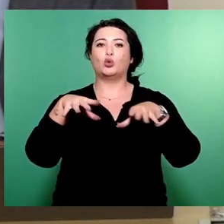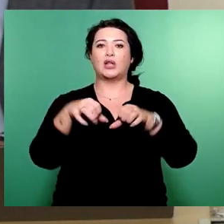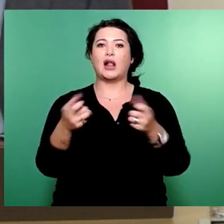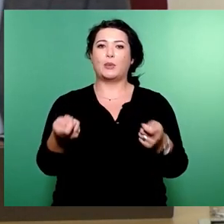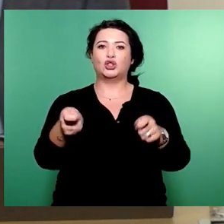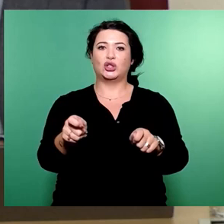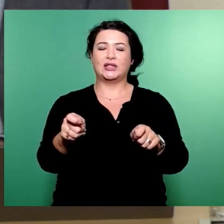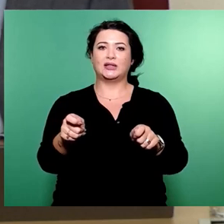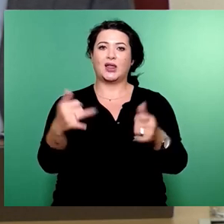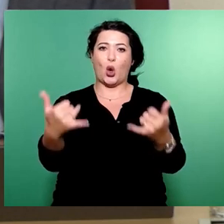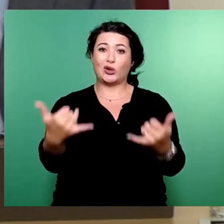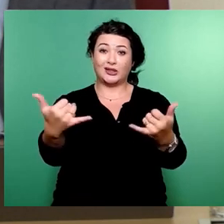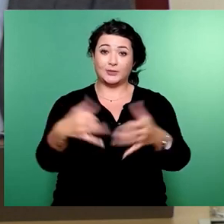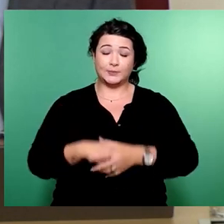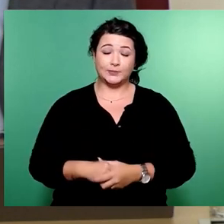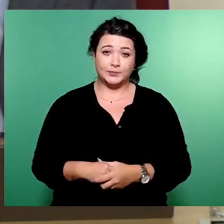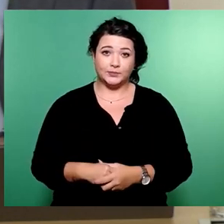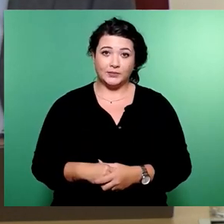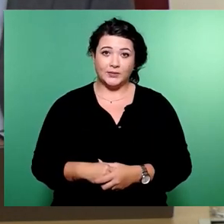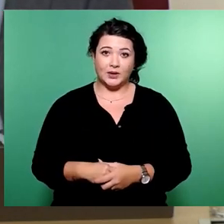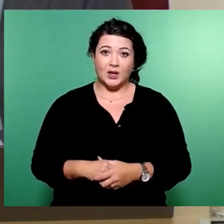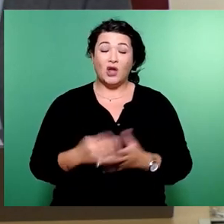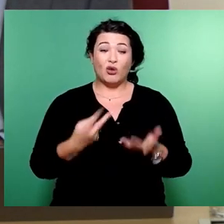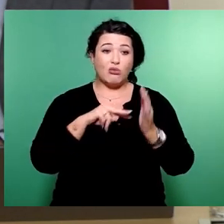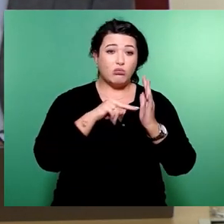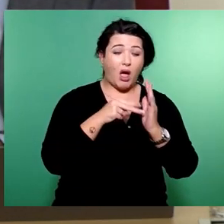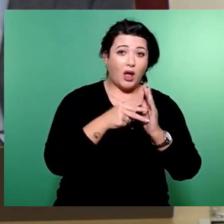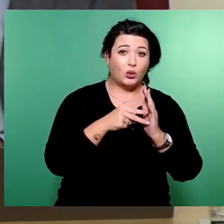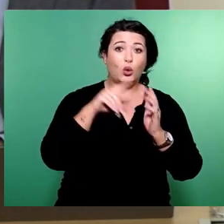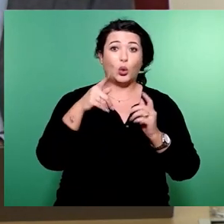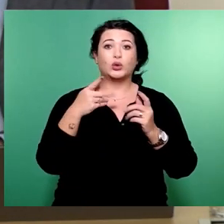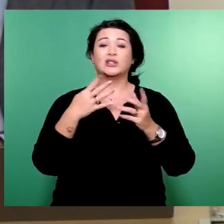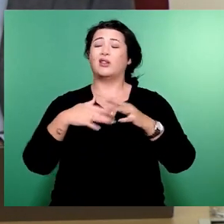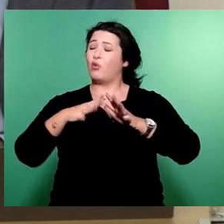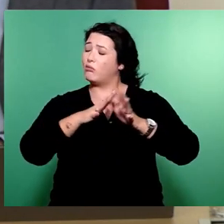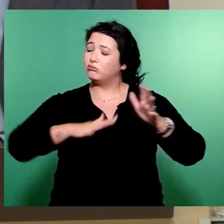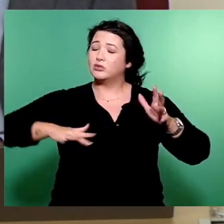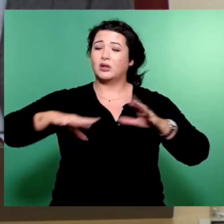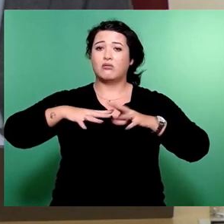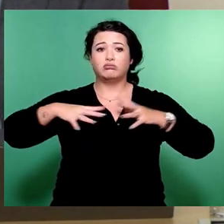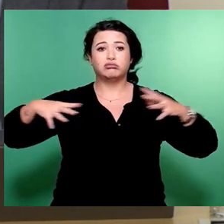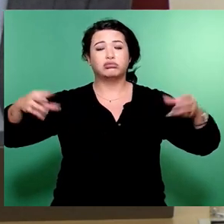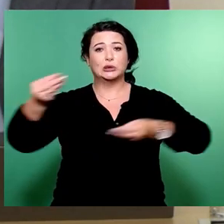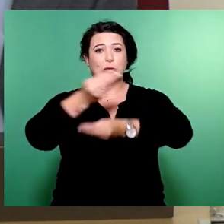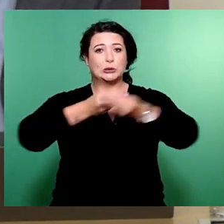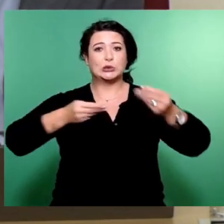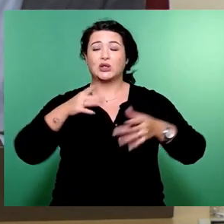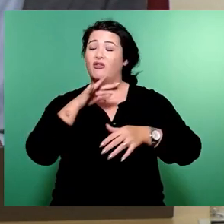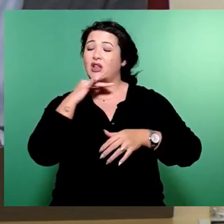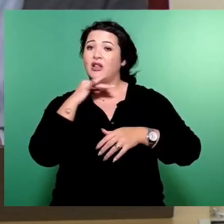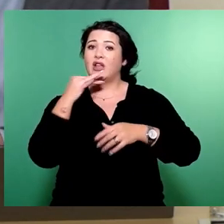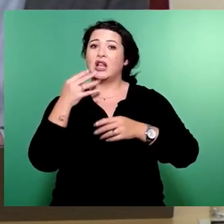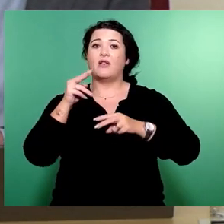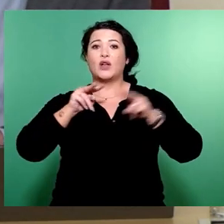Planungssicherheit und die Dimension unserer Investition beneidet uns eine große Zahl von Kommunen.